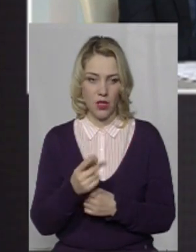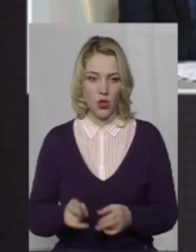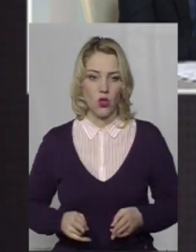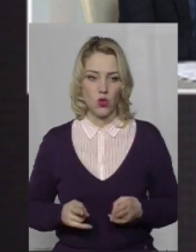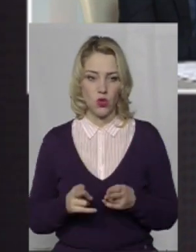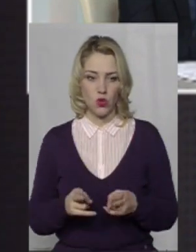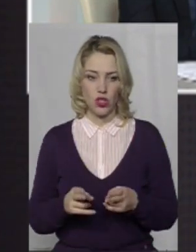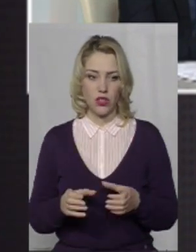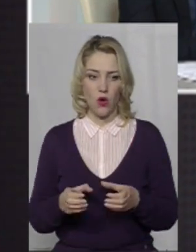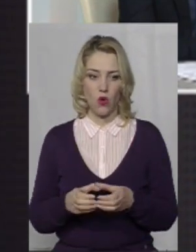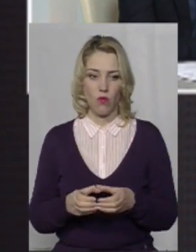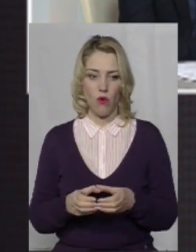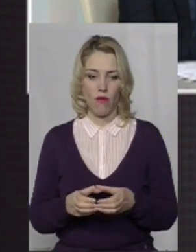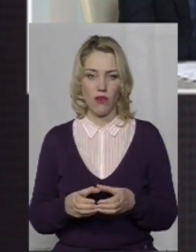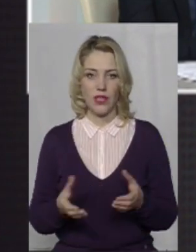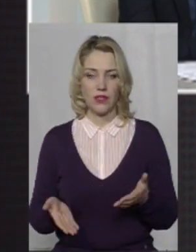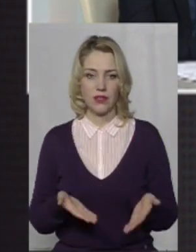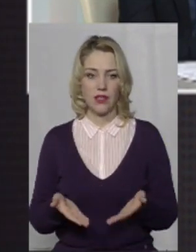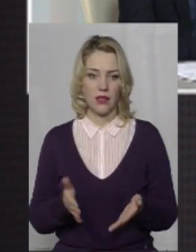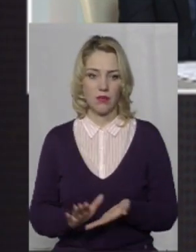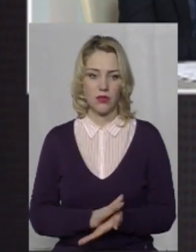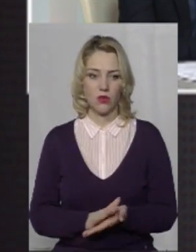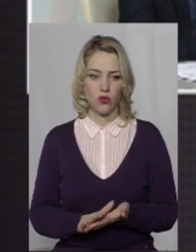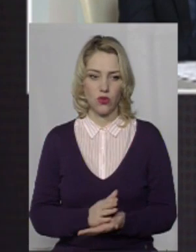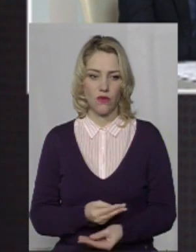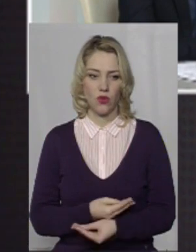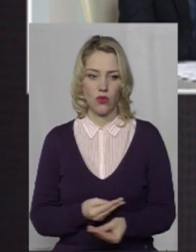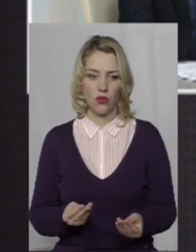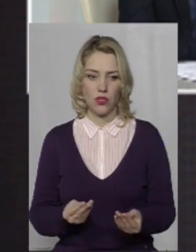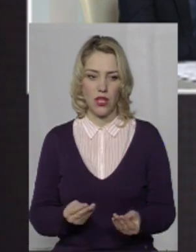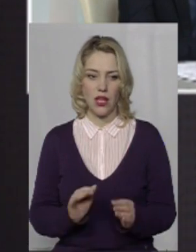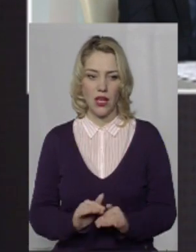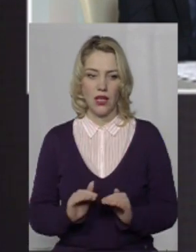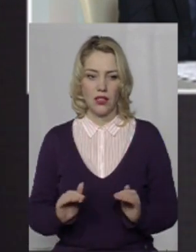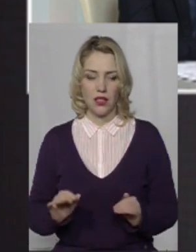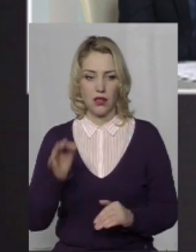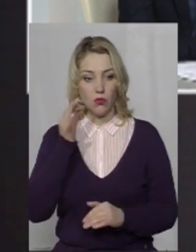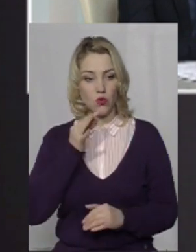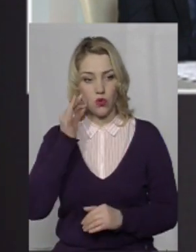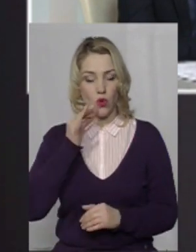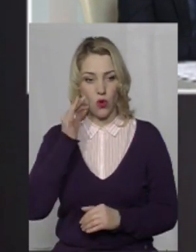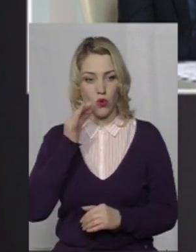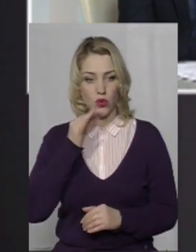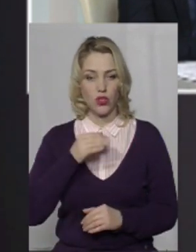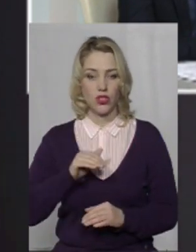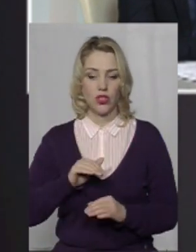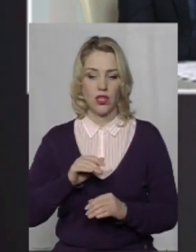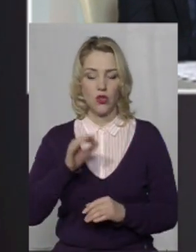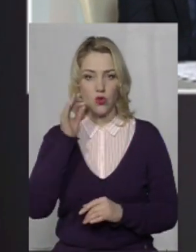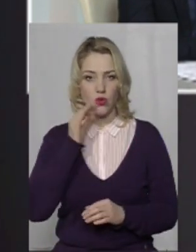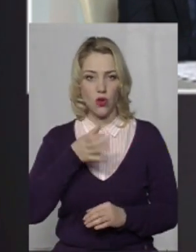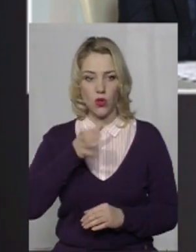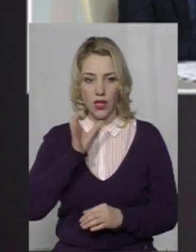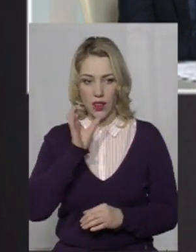злочинне угруповування, яке безкоштовно роздає дітям солодощі, солодкі напої, але